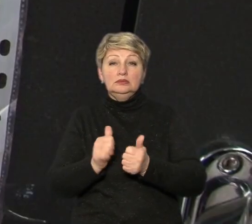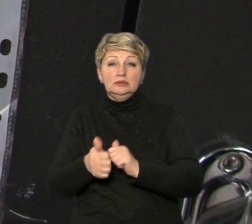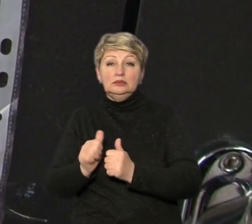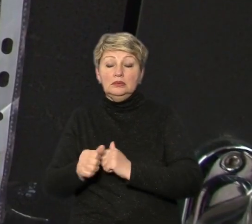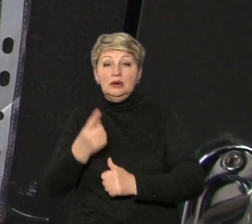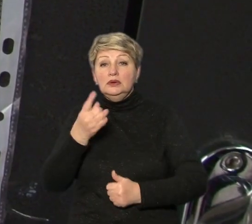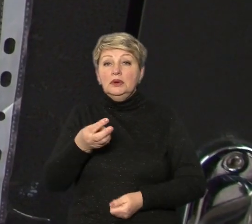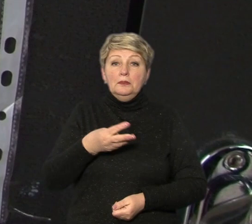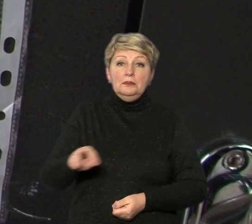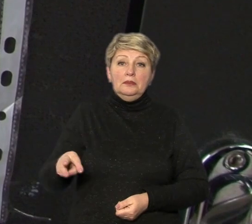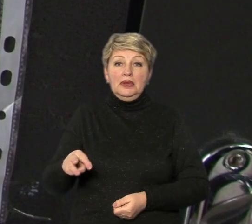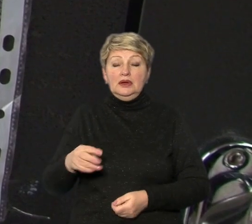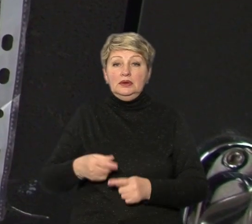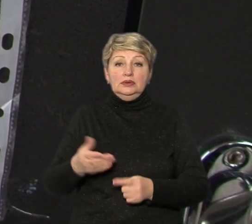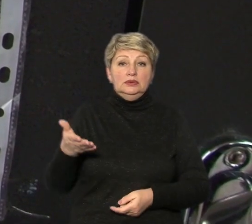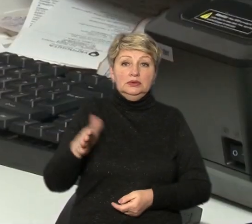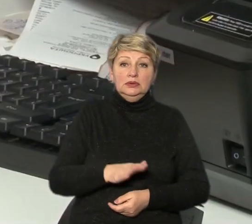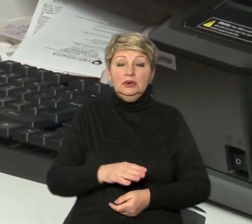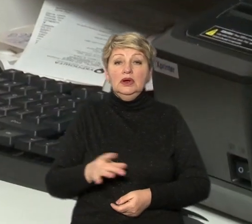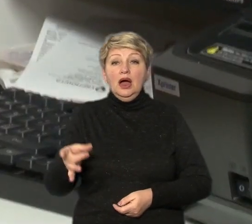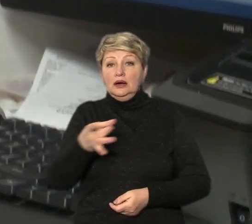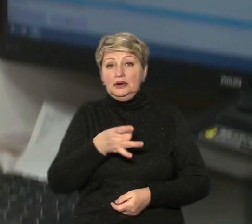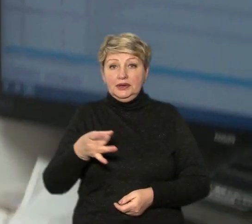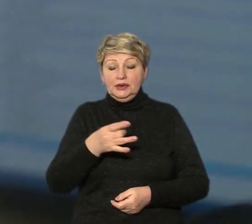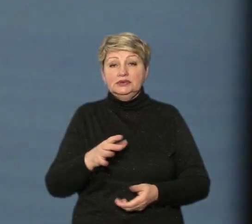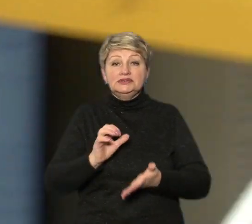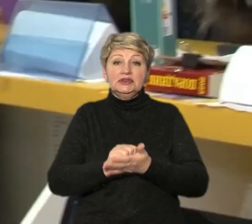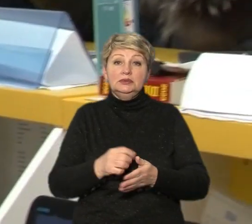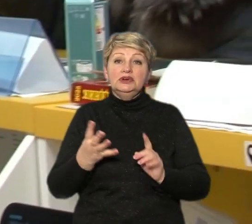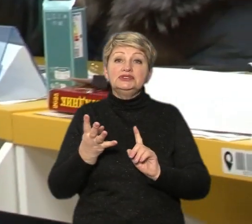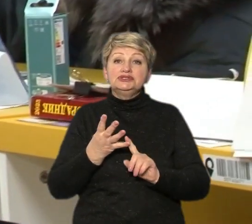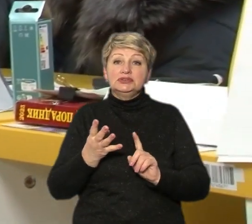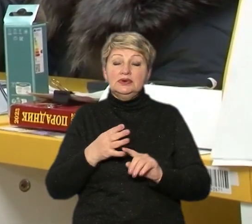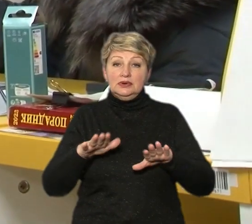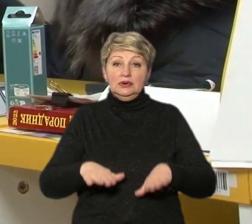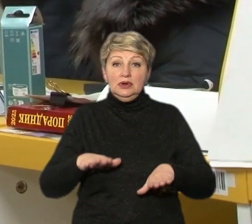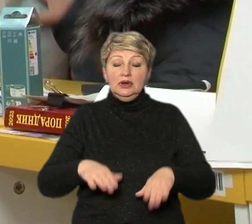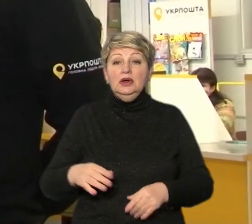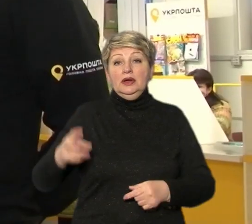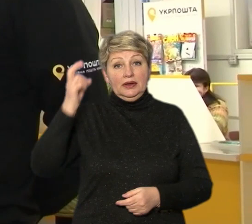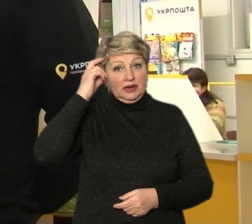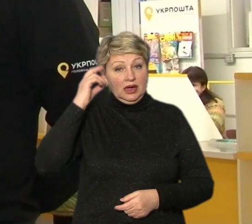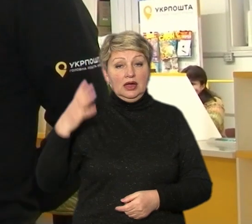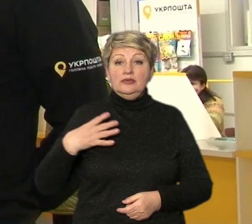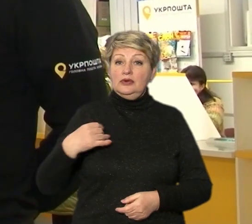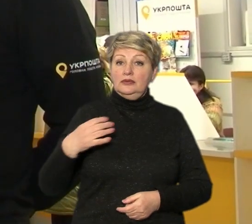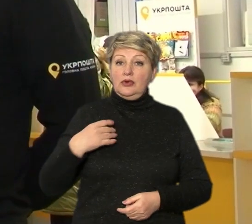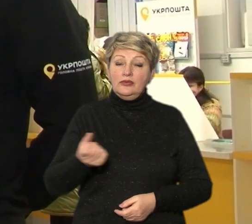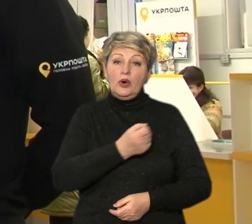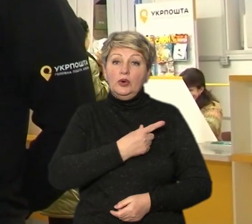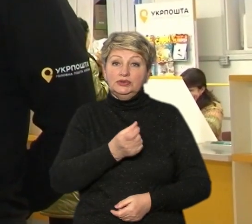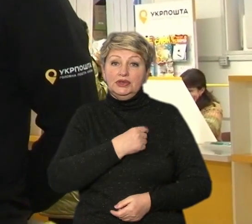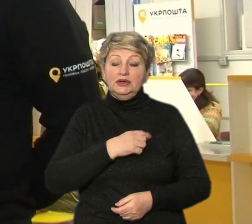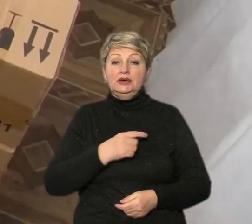Регіон посідає четверту сходинку по темпах обміну після Києва, Львова та Одеси. Урядову програму з